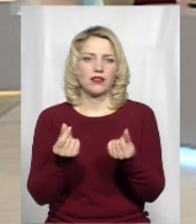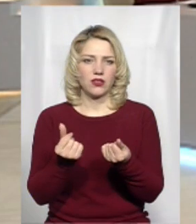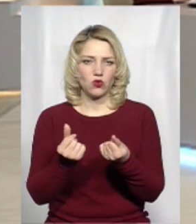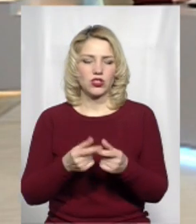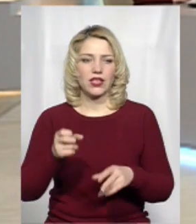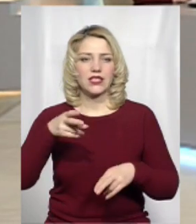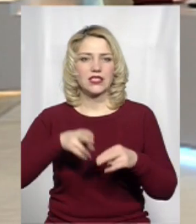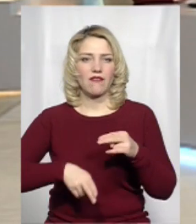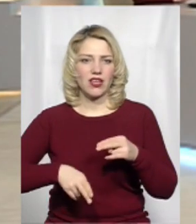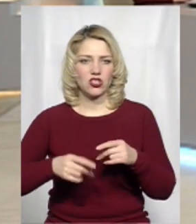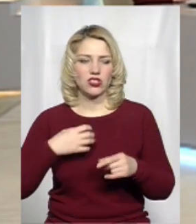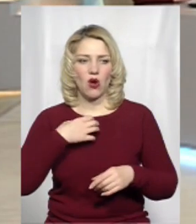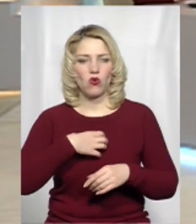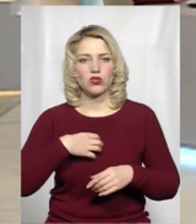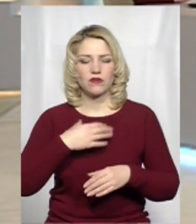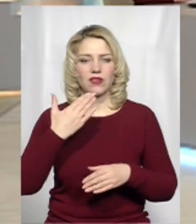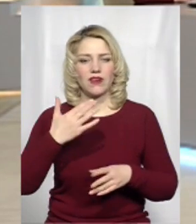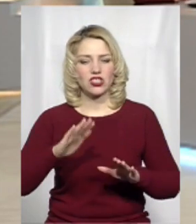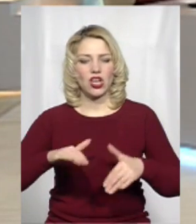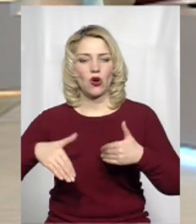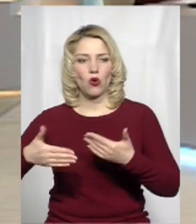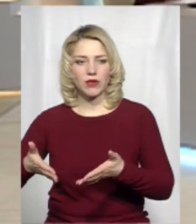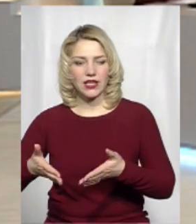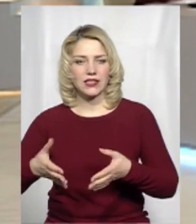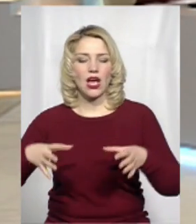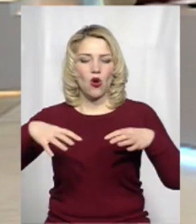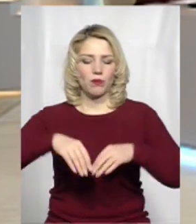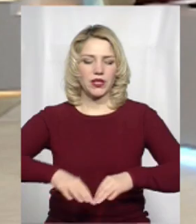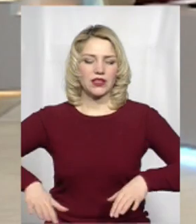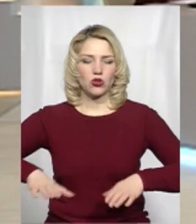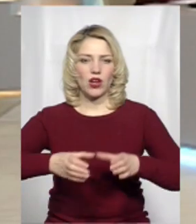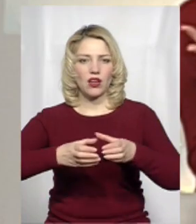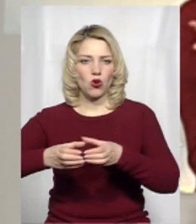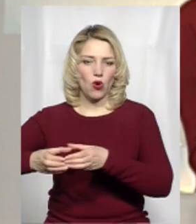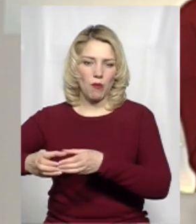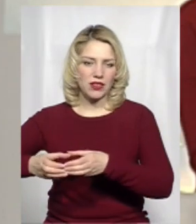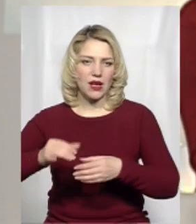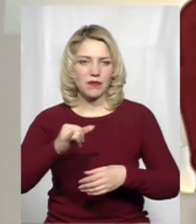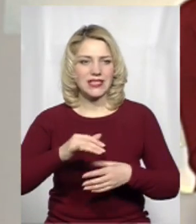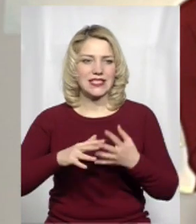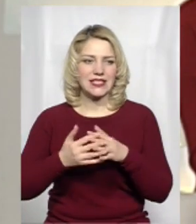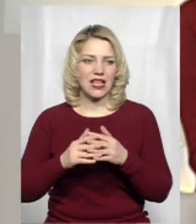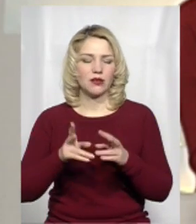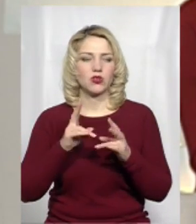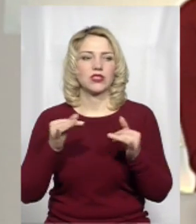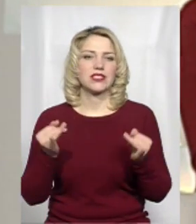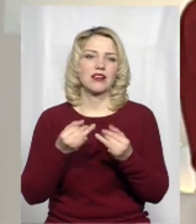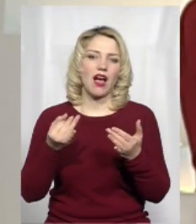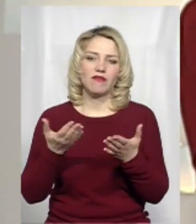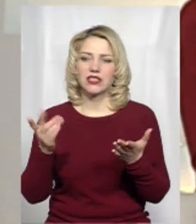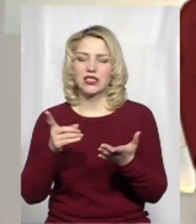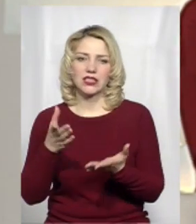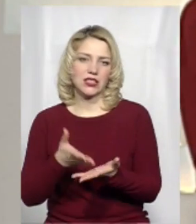І на завершення основні Ваші рекомендації об'єднаним територіальним громадам і взагалі селам, яких є цікавинки,